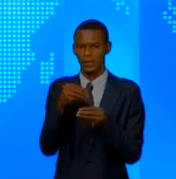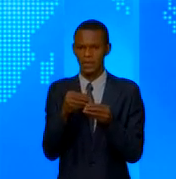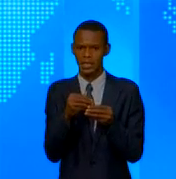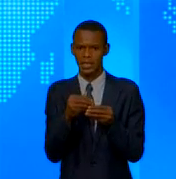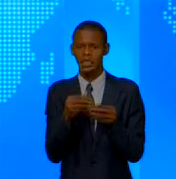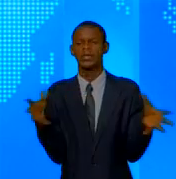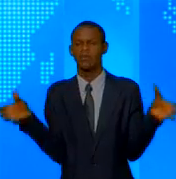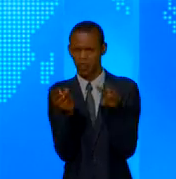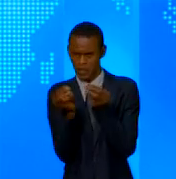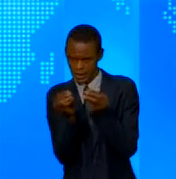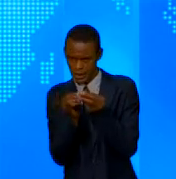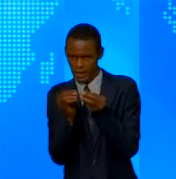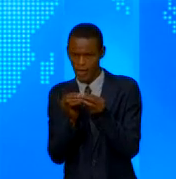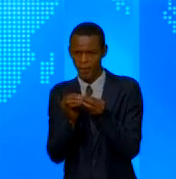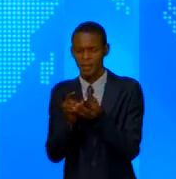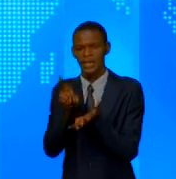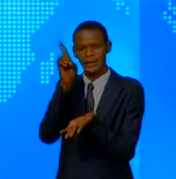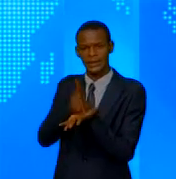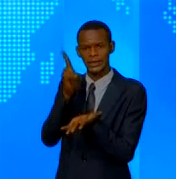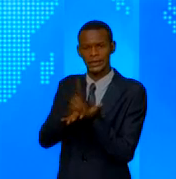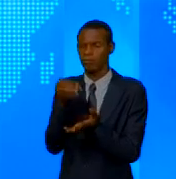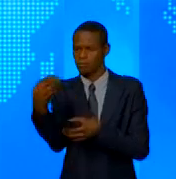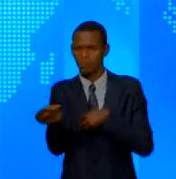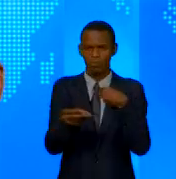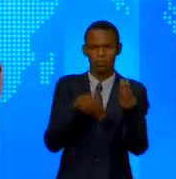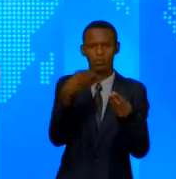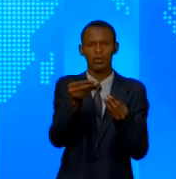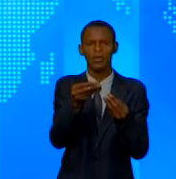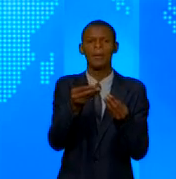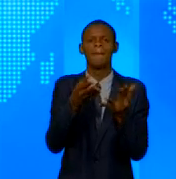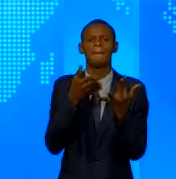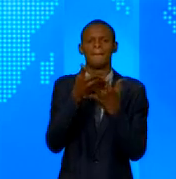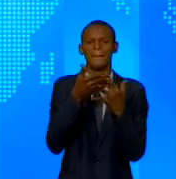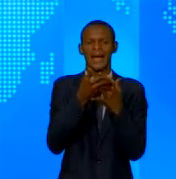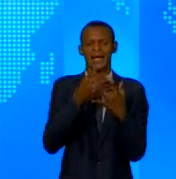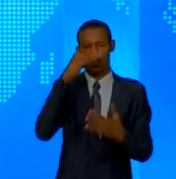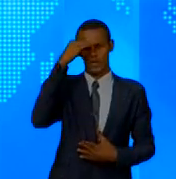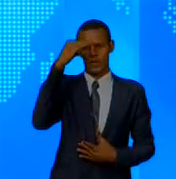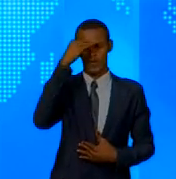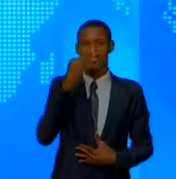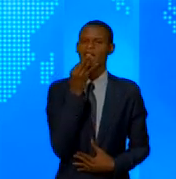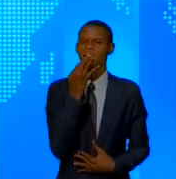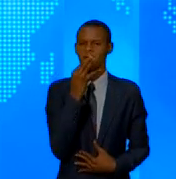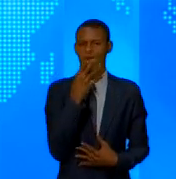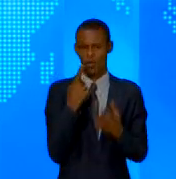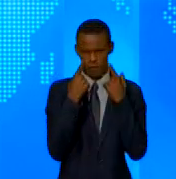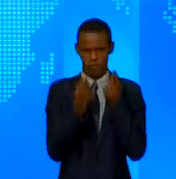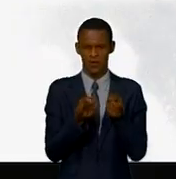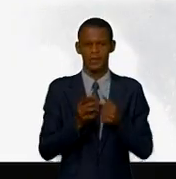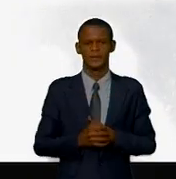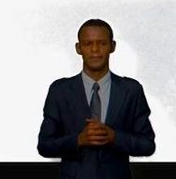distance, organisée par l'agence universitaire de la francophonie, Bobette Yenga et Jean-Paul Baziaka pour le reportage.